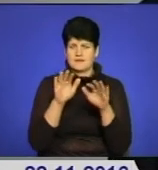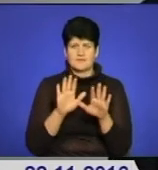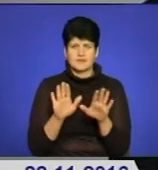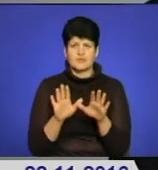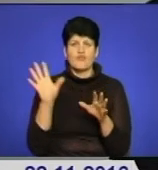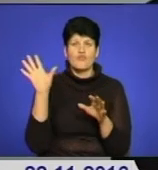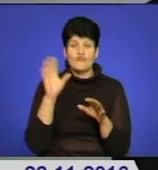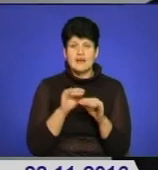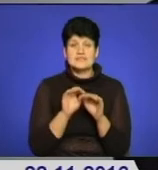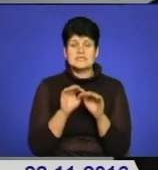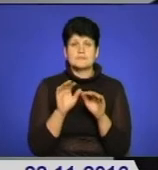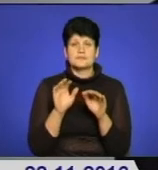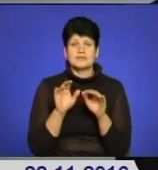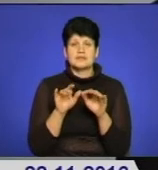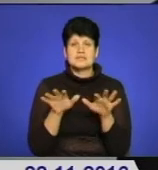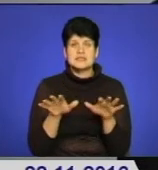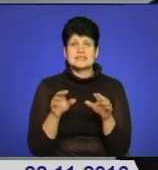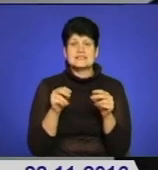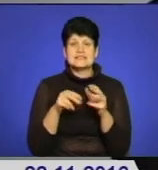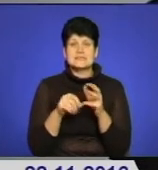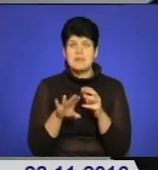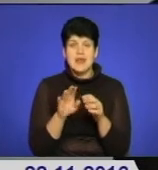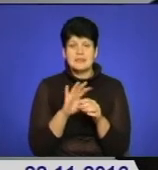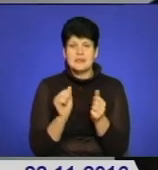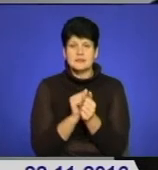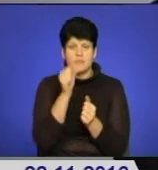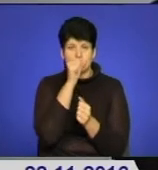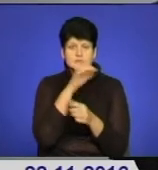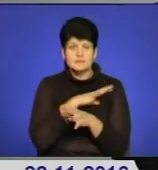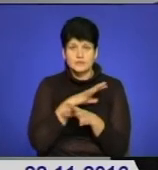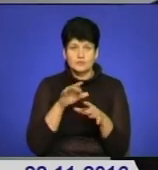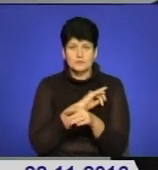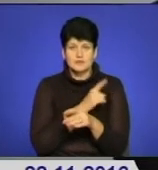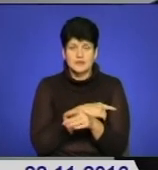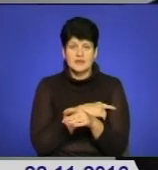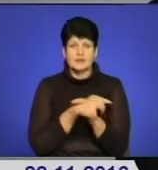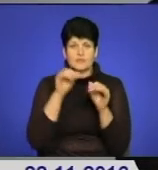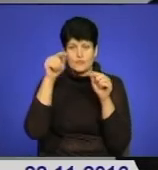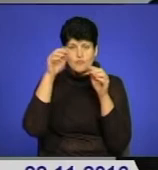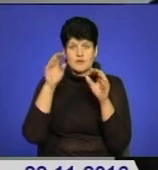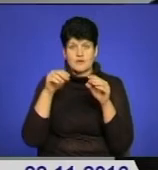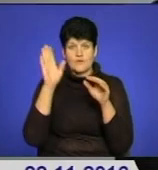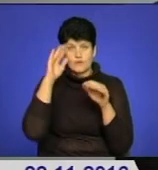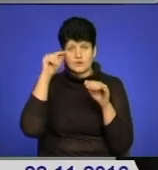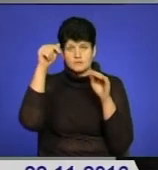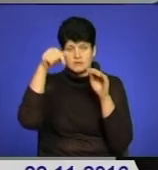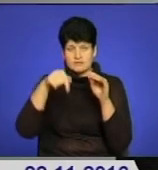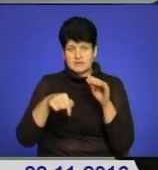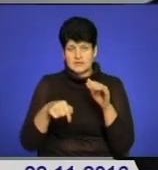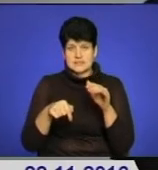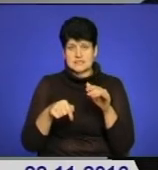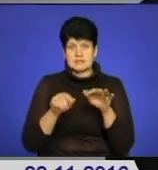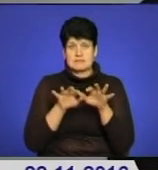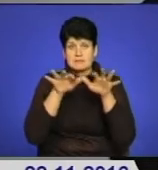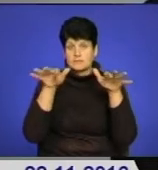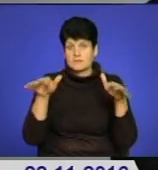весь сніг, земля була незамерзлою і пройшла вниз, і підтоплень, загрози ні в одному